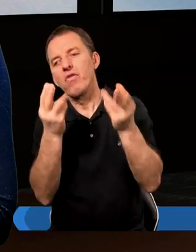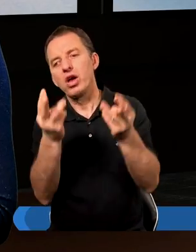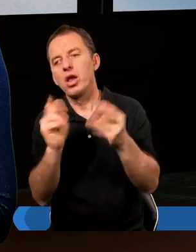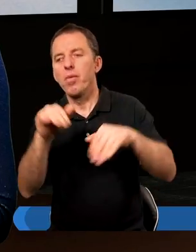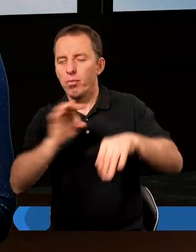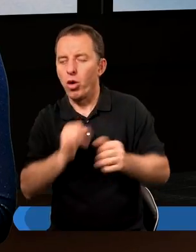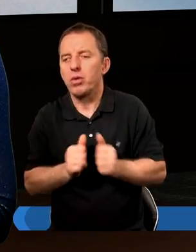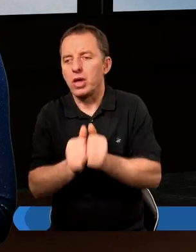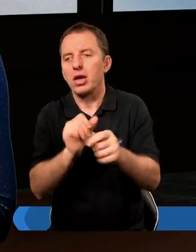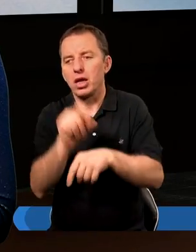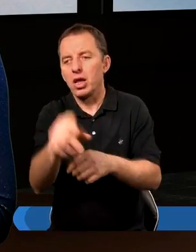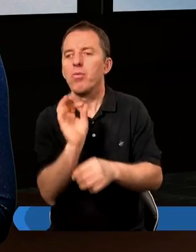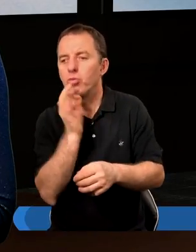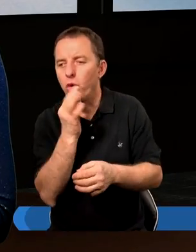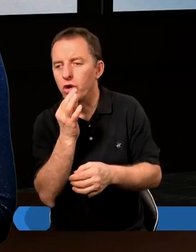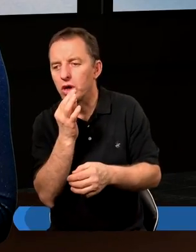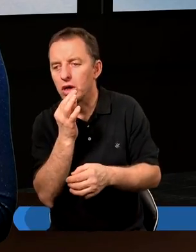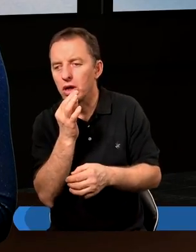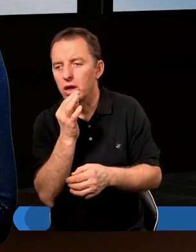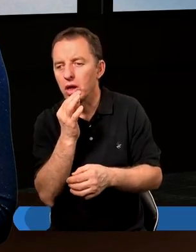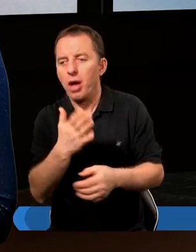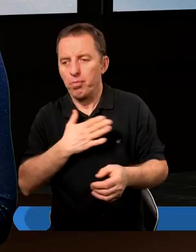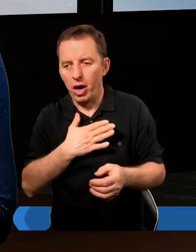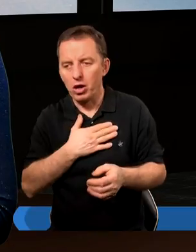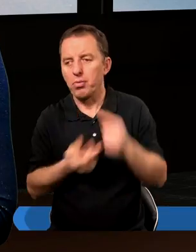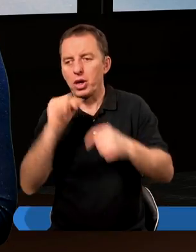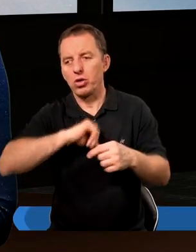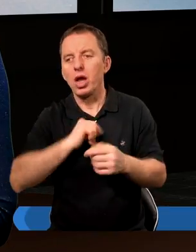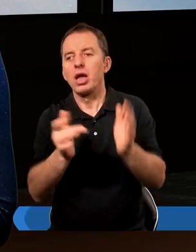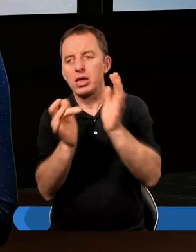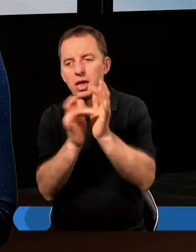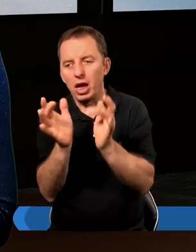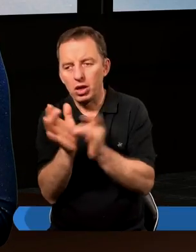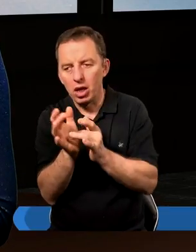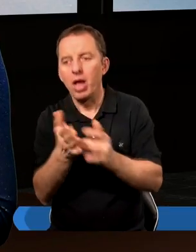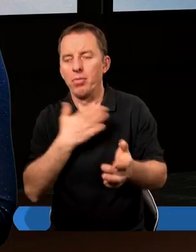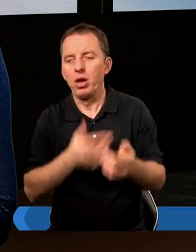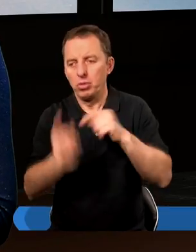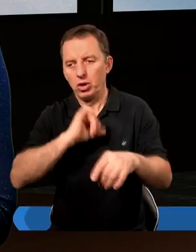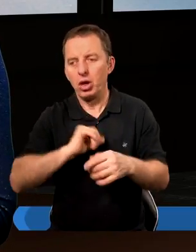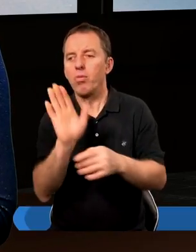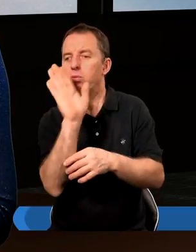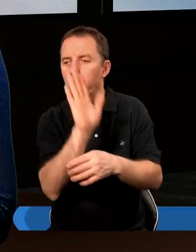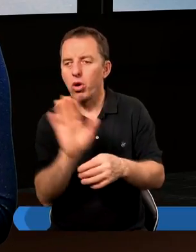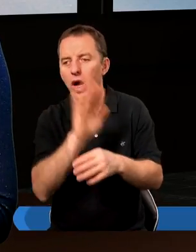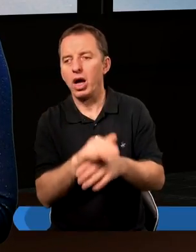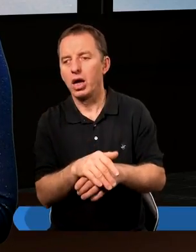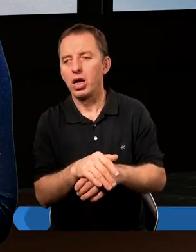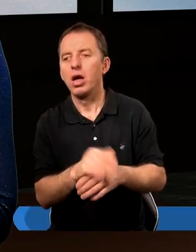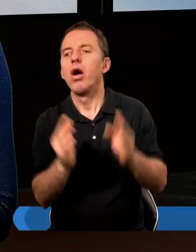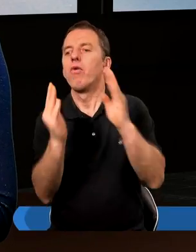najważniejsze moim zdaniem jest to, że ten młodzieniec, mając przed sobą Jezusa, mając przed sobą Boga,